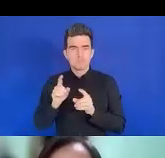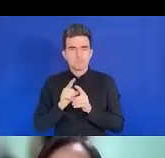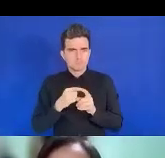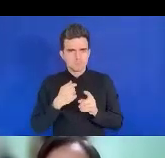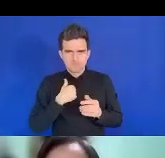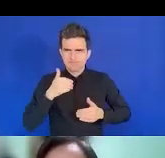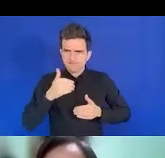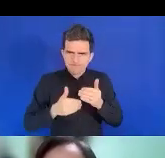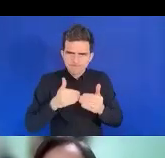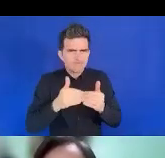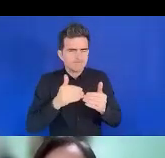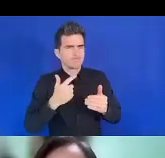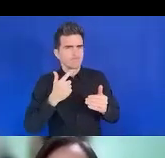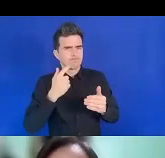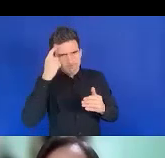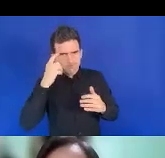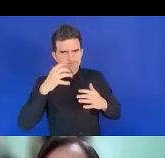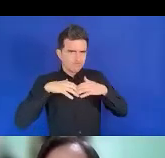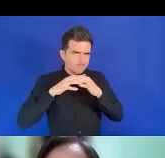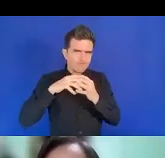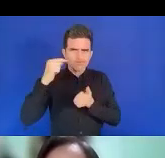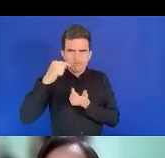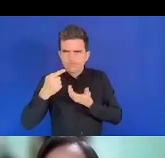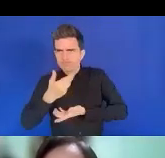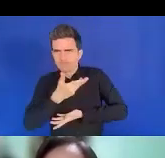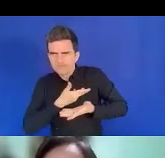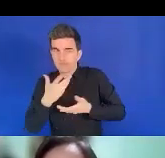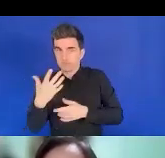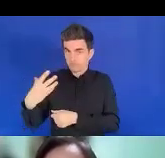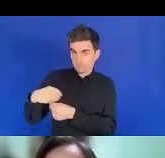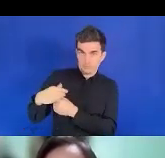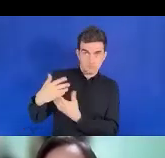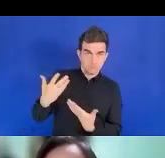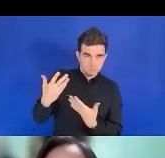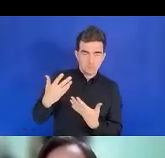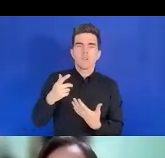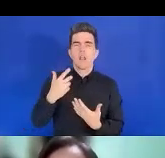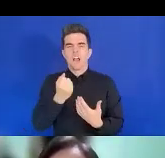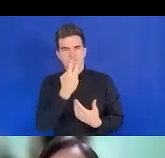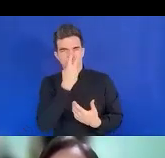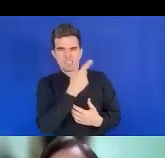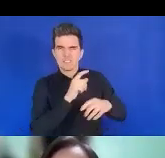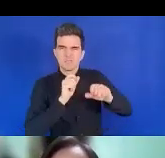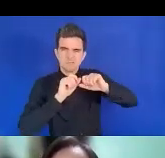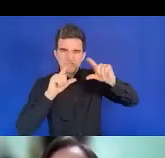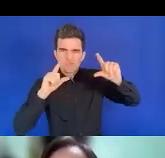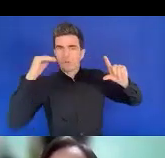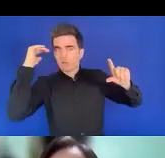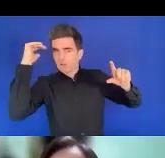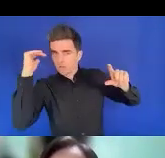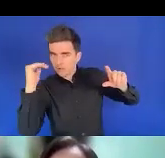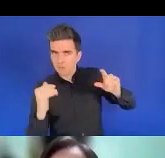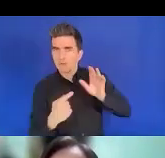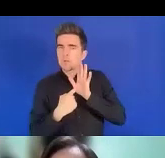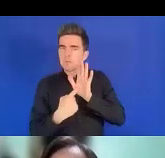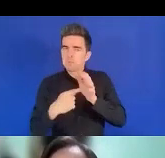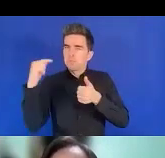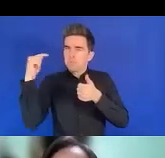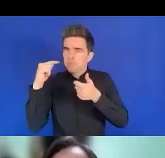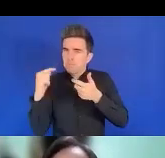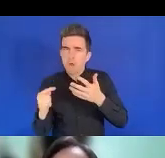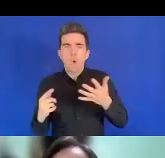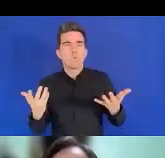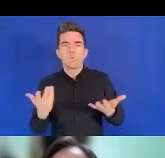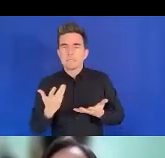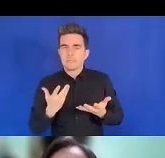plus de détail du tableau, ou bien du graphique qui est montré